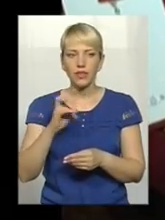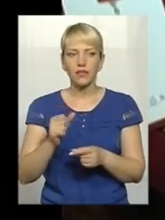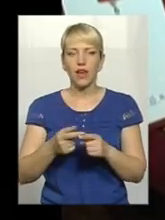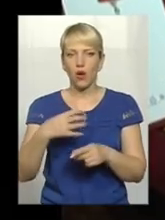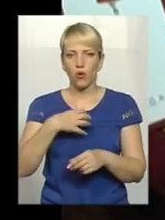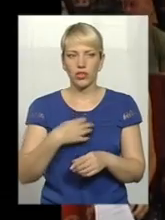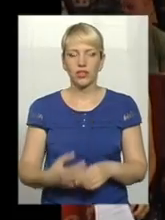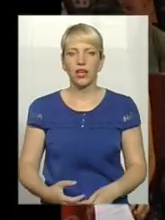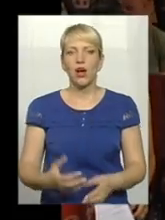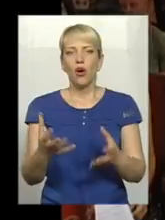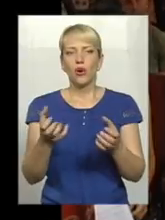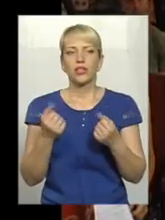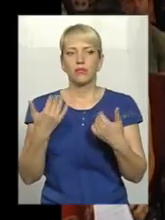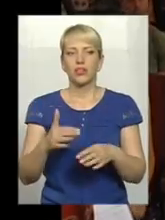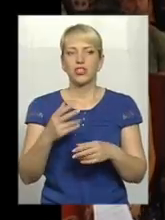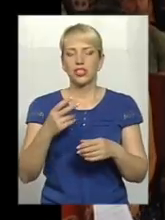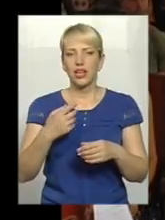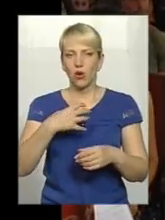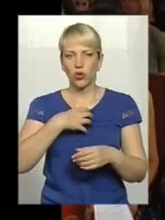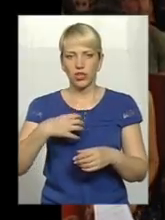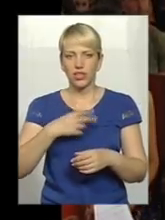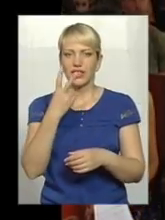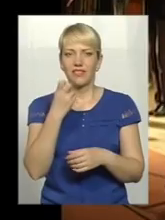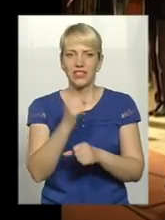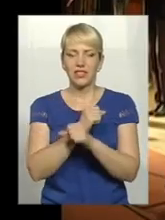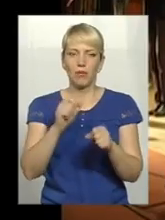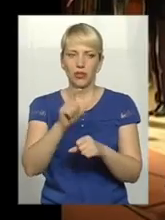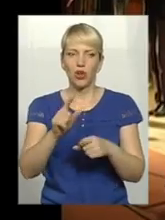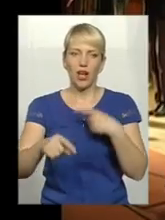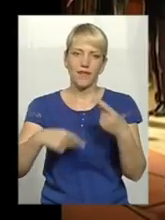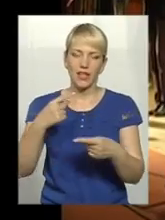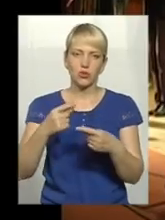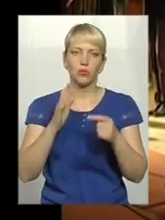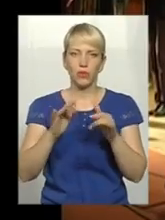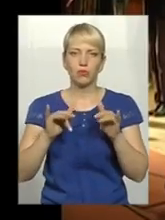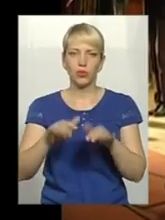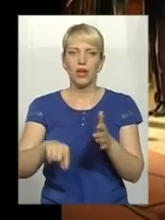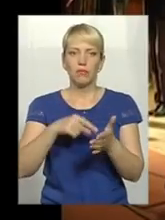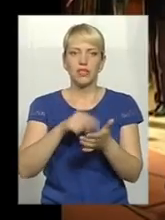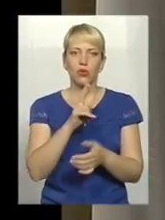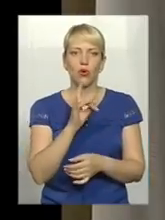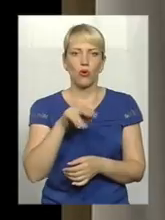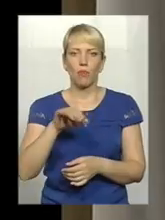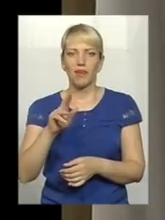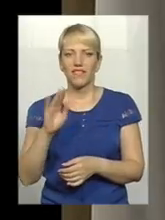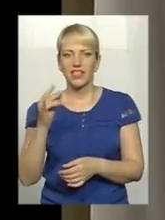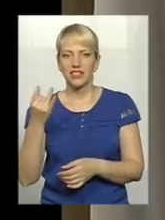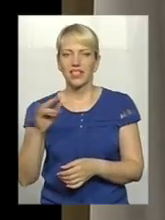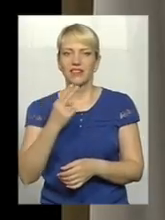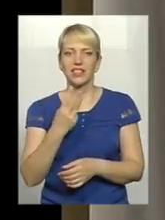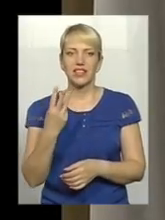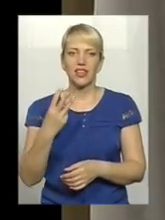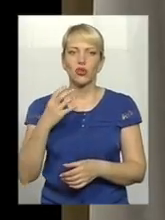України уже отримали понад 200 патріотів. Наступна церемонія нагородження відбудеться у місті Кропивницький 23 серпня, кажуть